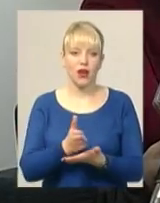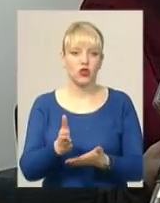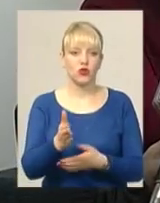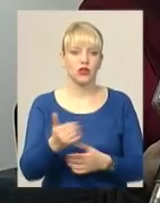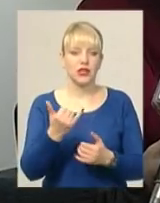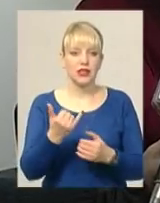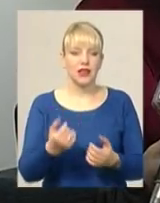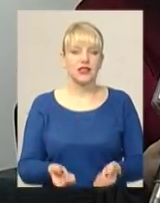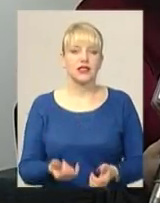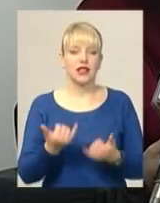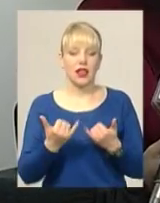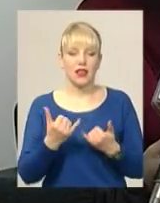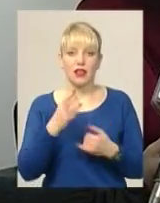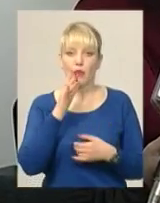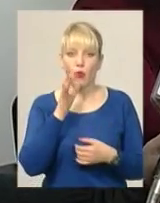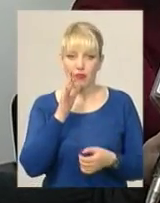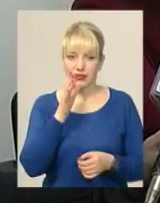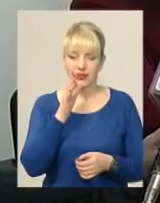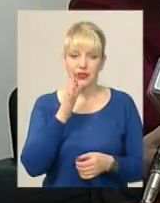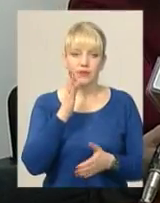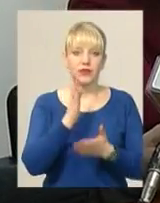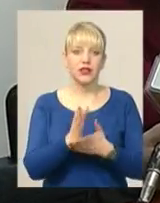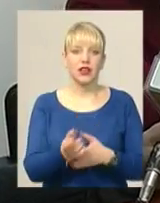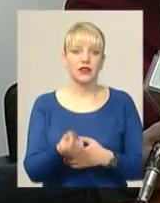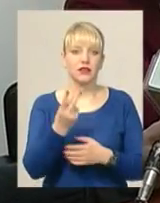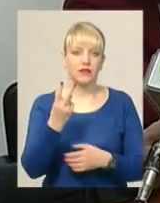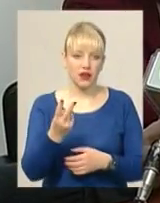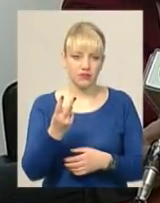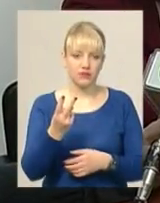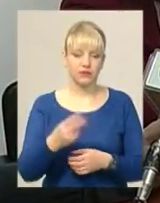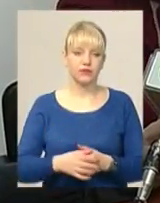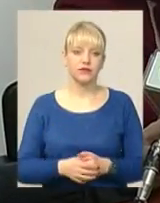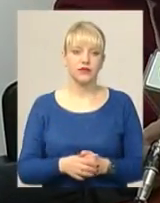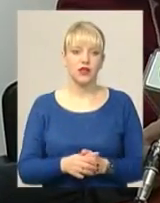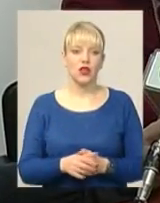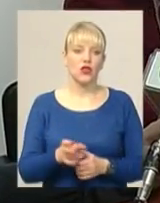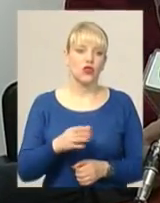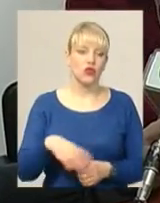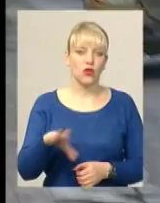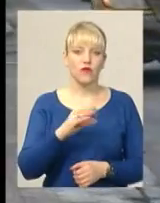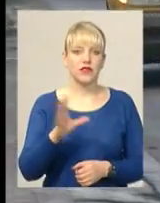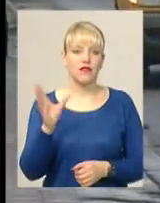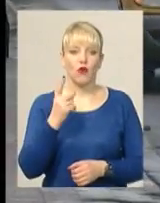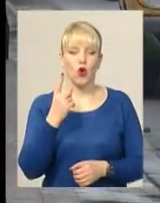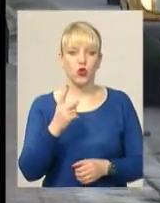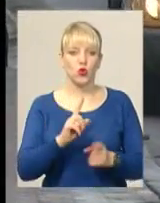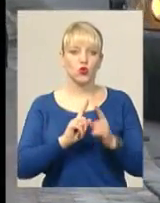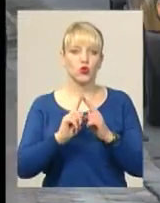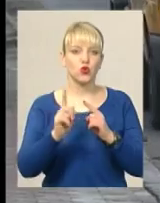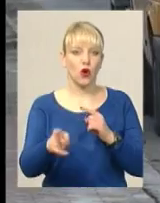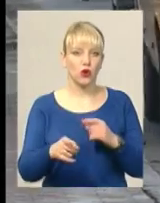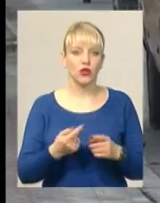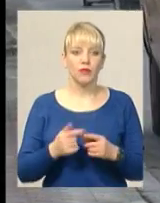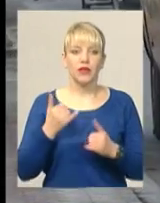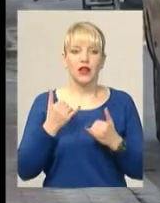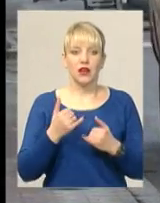От зараз на даний момент є два, але всі в одну сторону. У міській раді пояснюють,